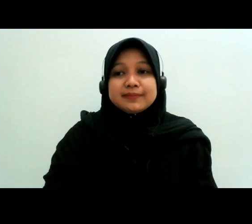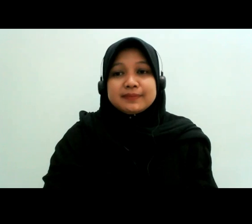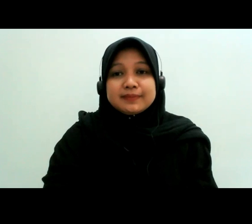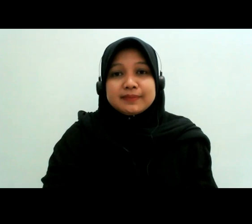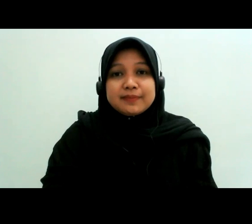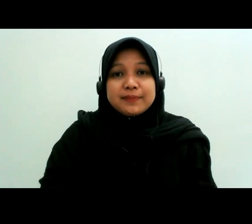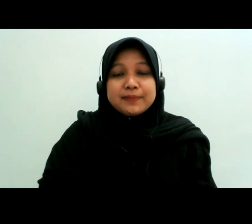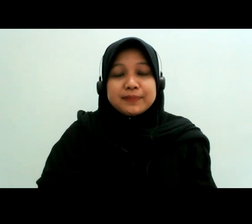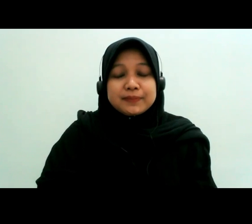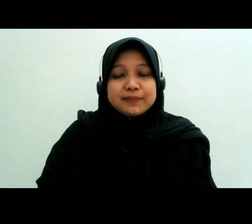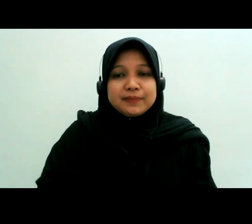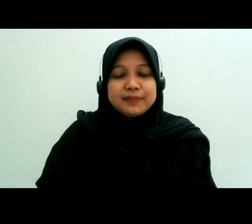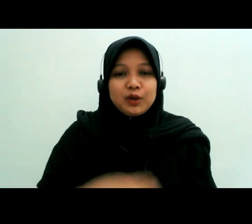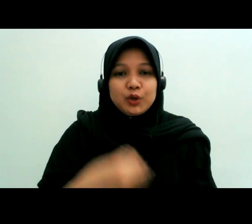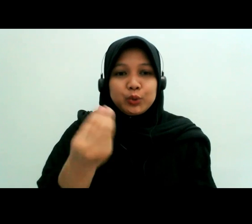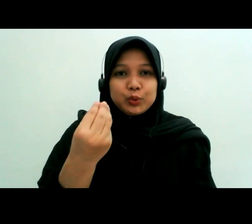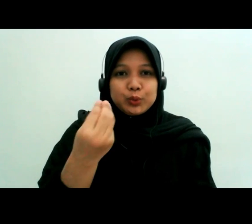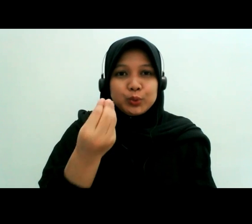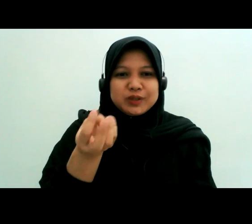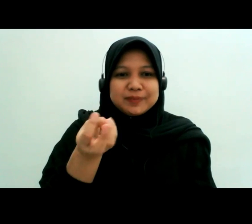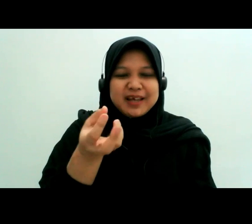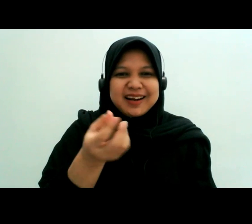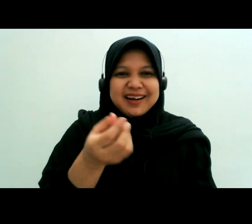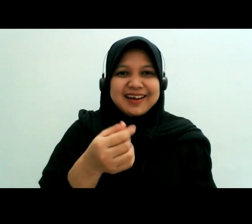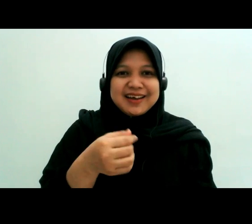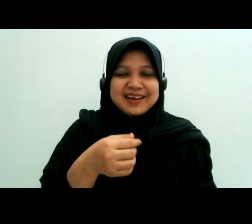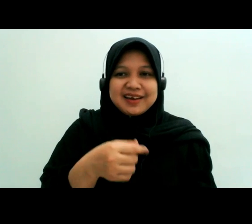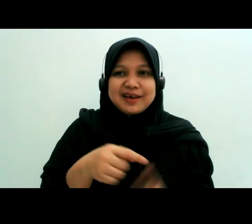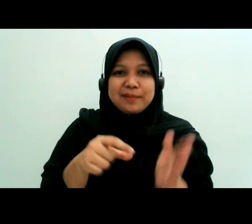sebentar Mbak sebentar baterai saya menghabis